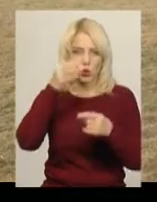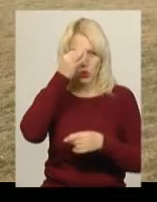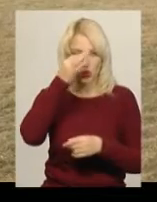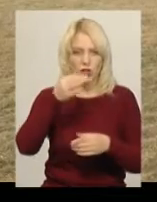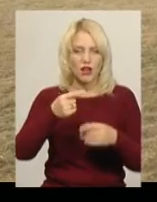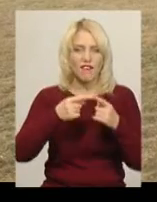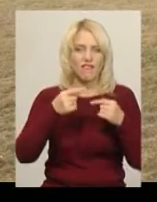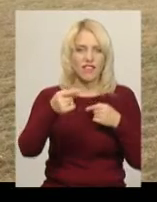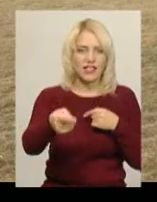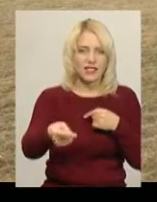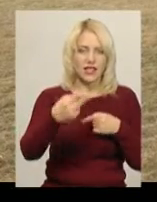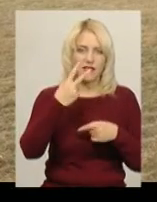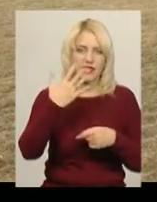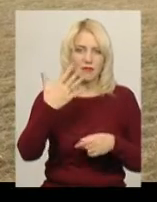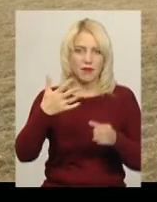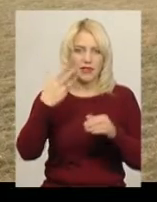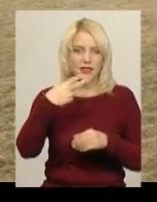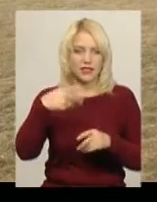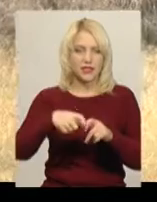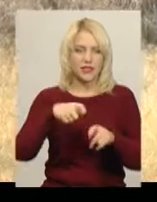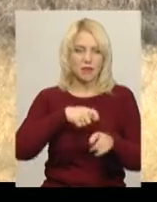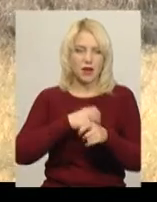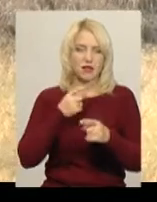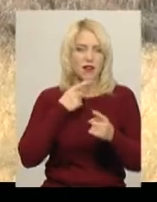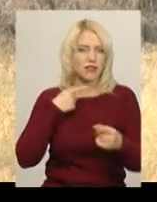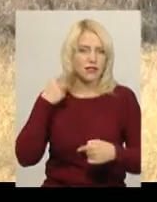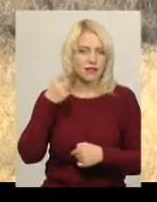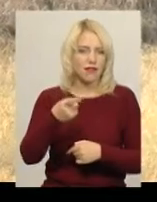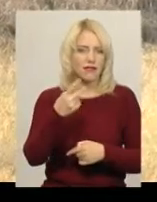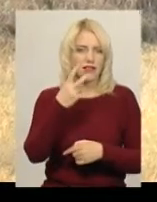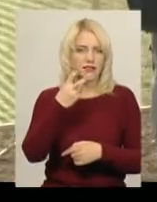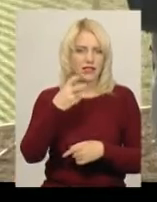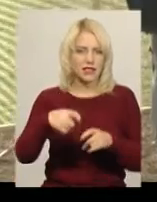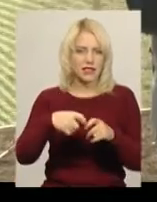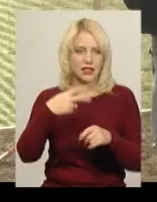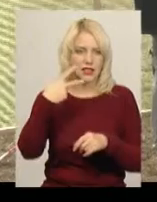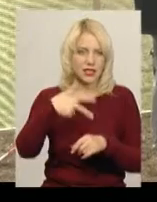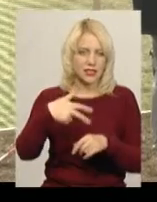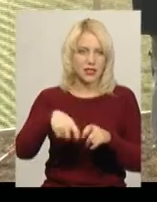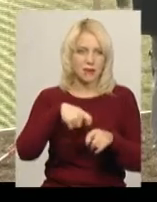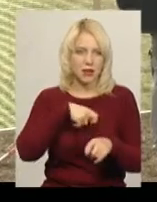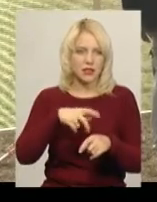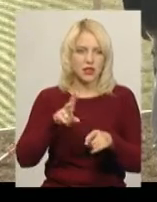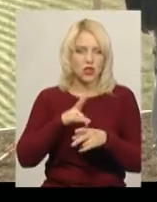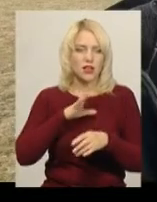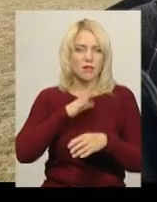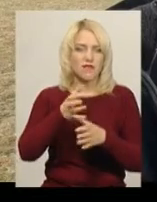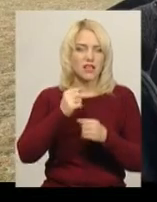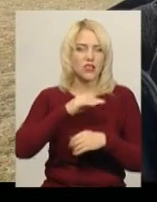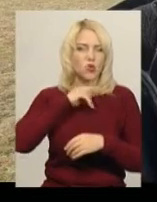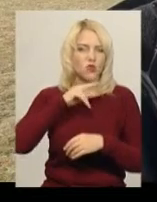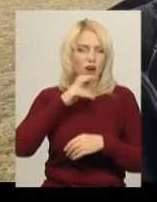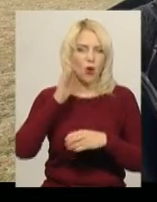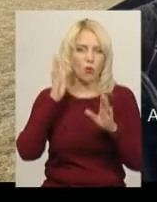ближньої мішені – 25-30 метрів, а додальної – 220 метрів Також стрілкам доводиться брати до уваги погодні умови Це